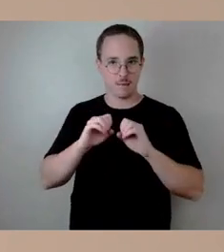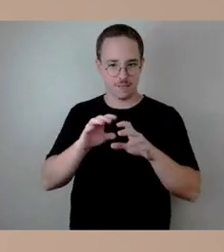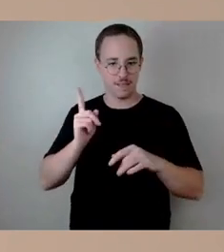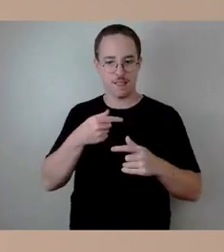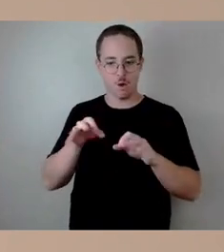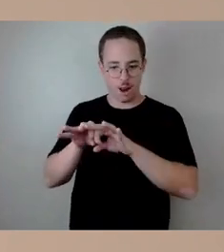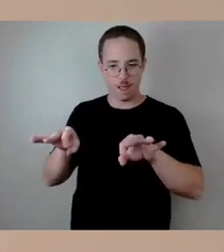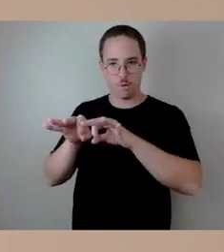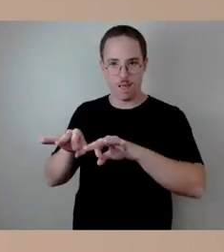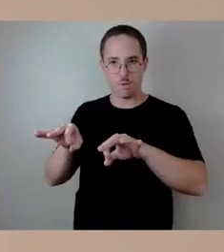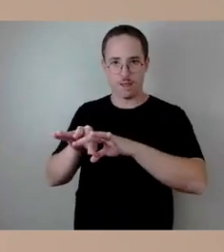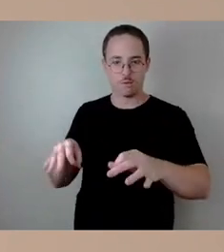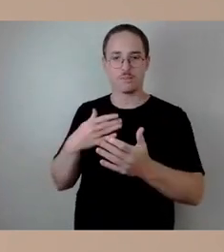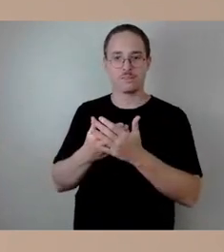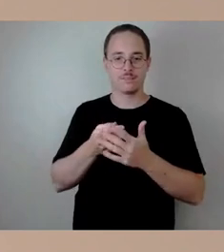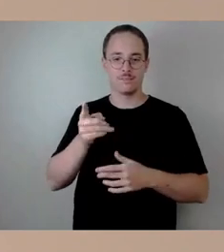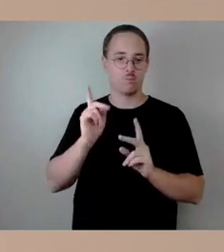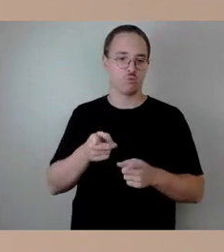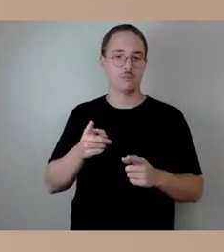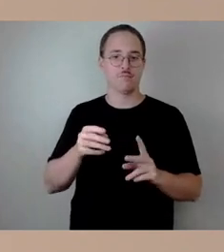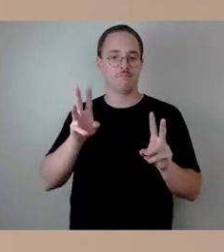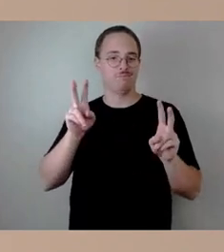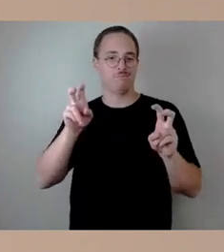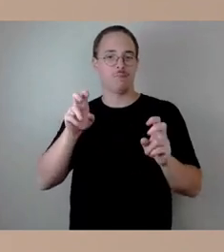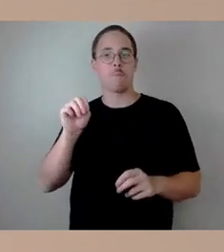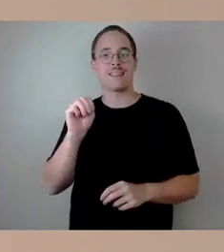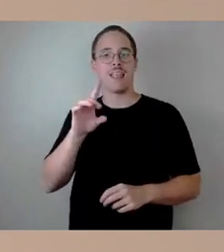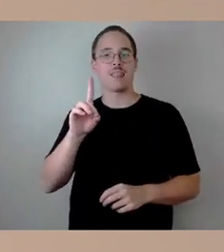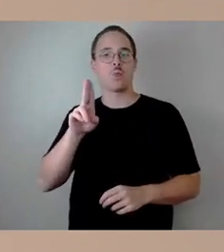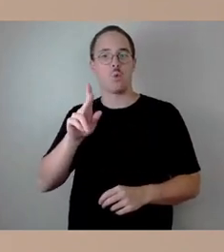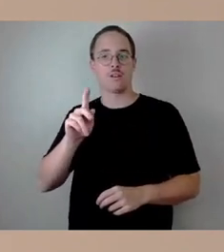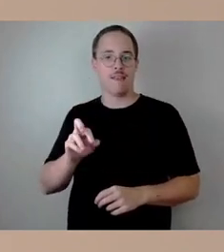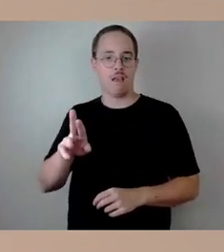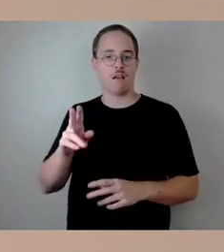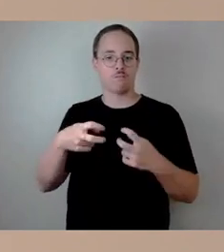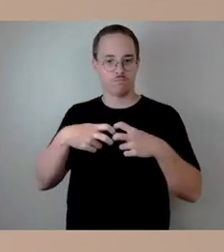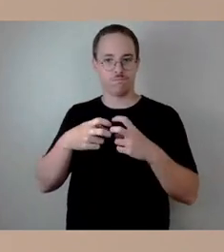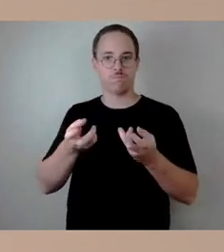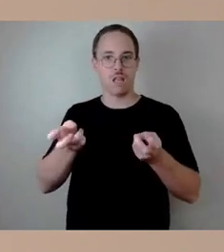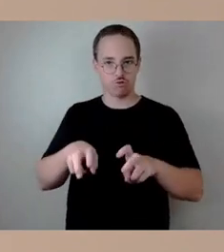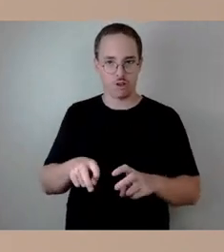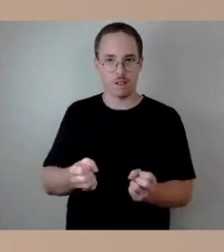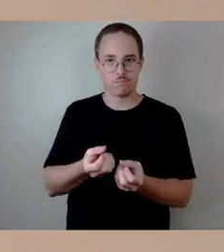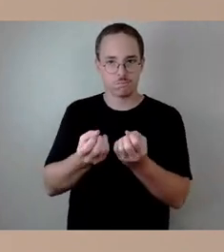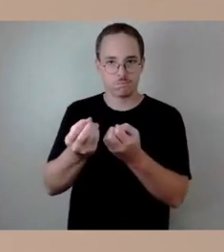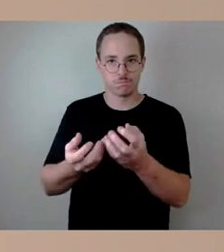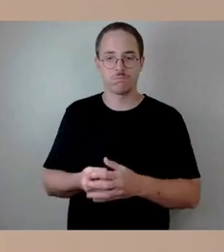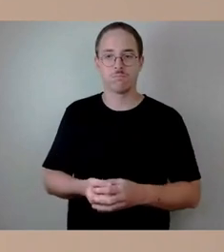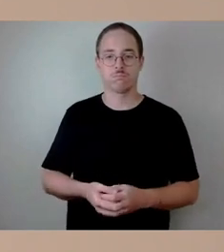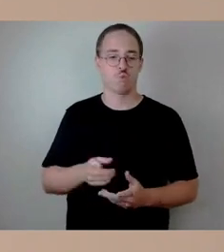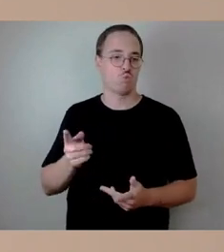Mediendüker hergestellt werden. Das macht die Sachsen Energie, beginnt auch im nächsten Jahr. Und mit der Brücke,